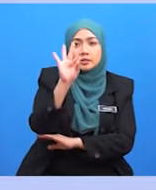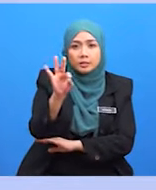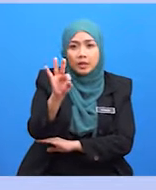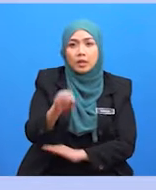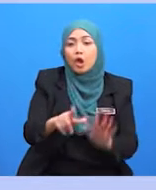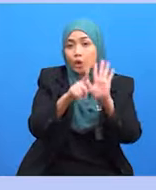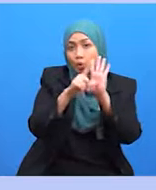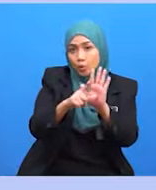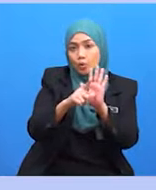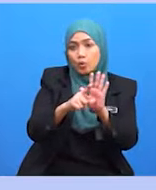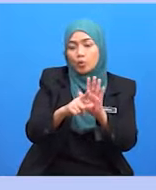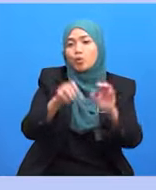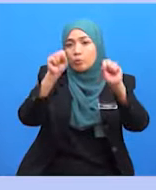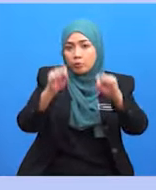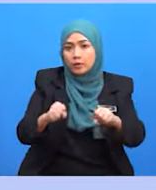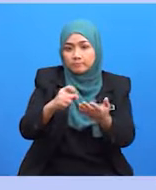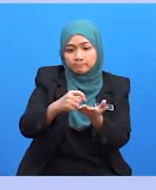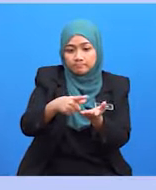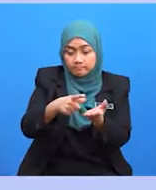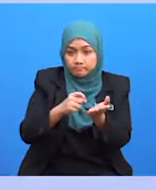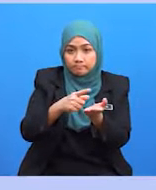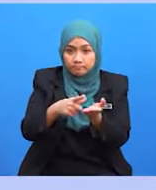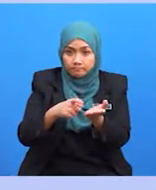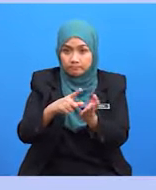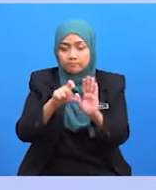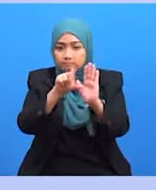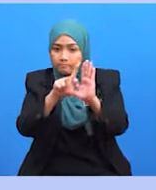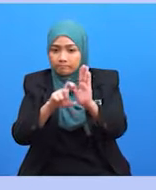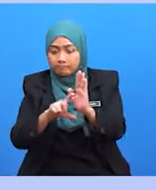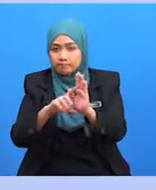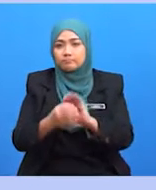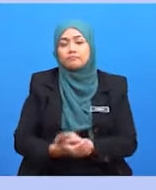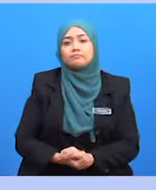terakhir, adalah di mana logo tersebut boleh disekalakan.